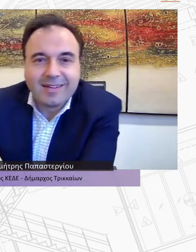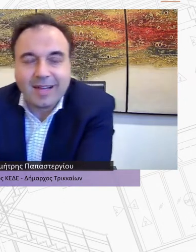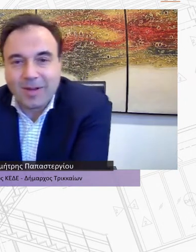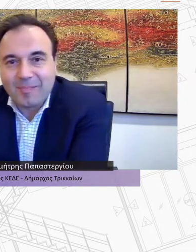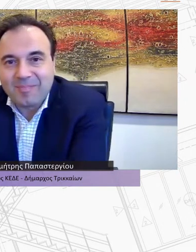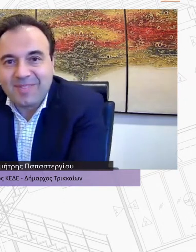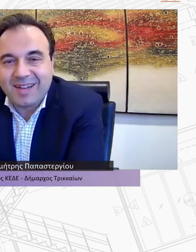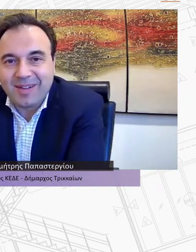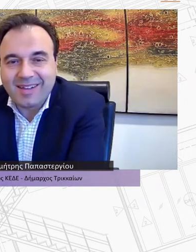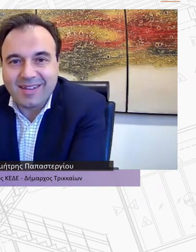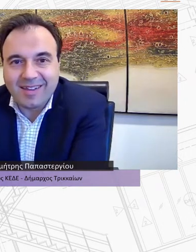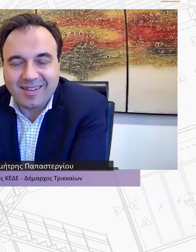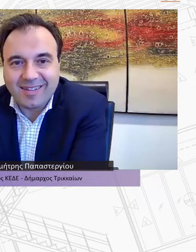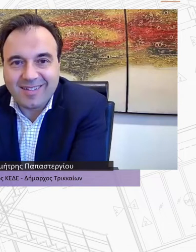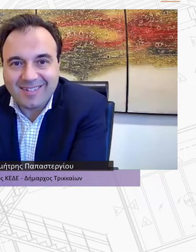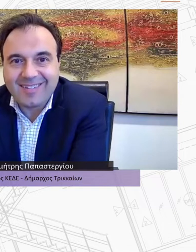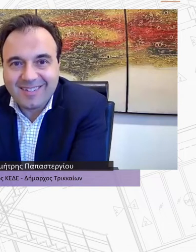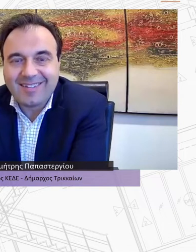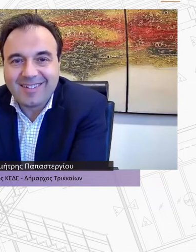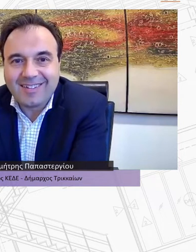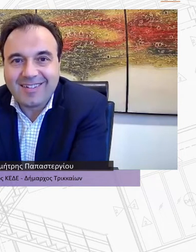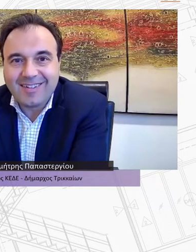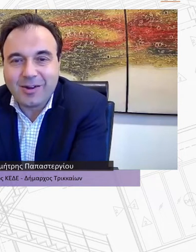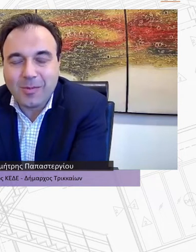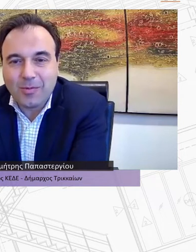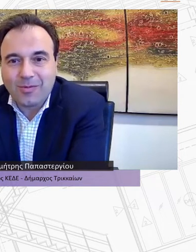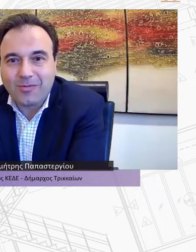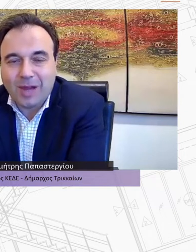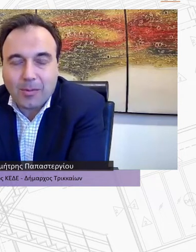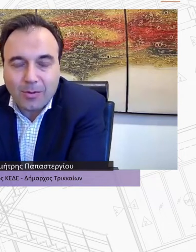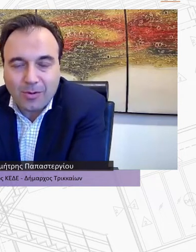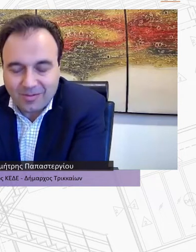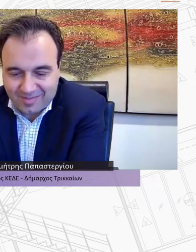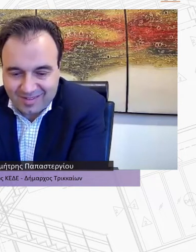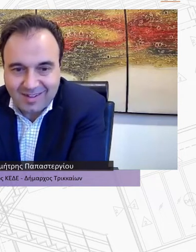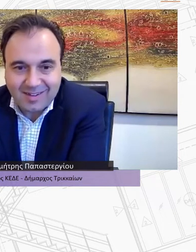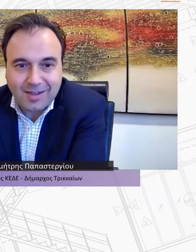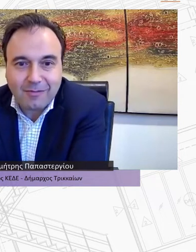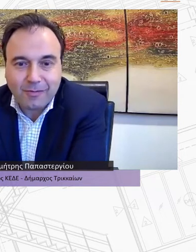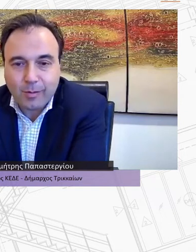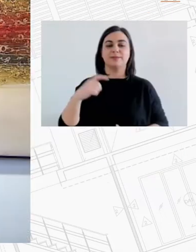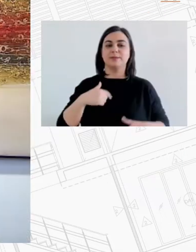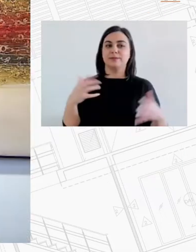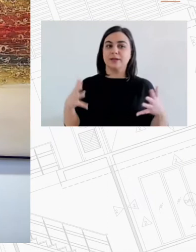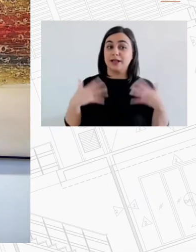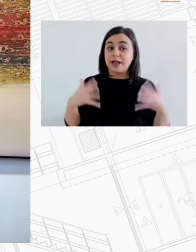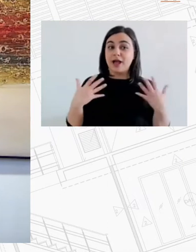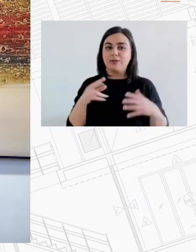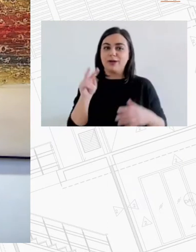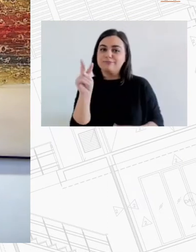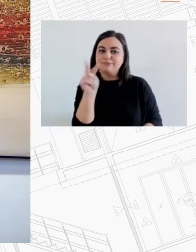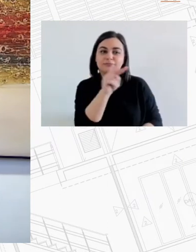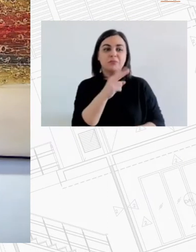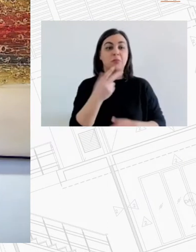Καλημέρα Καλημέρα Σας ευχαριστώ Βλέπω και φίλους και ανθρώπους